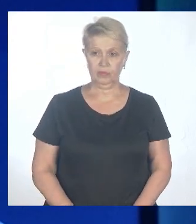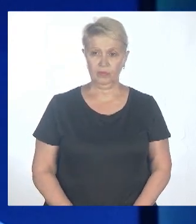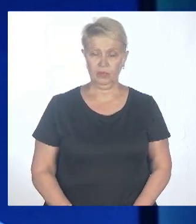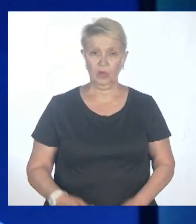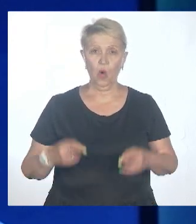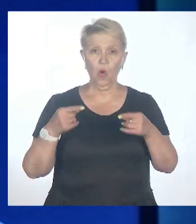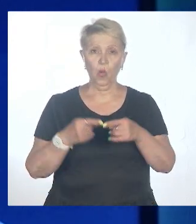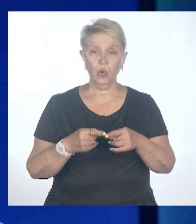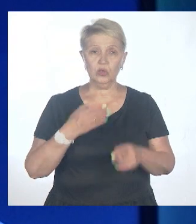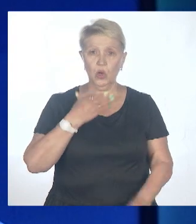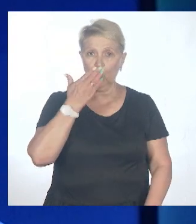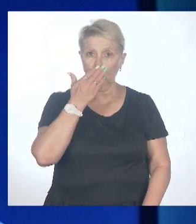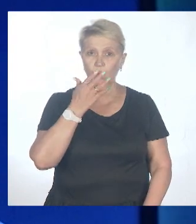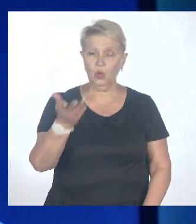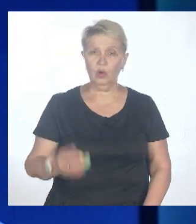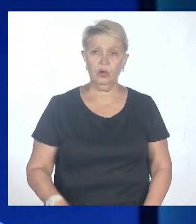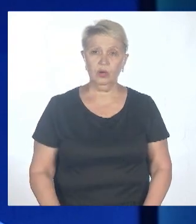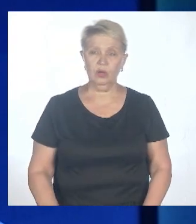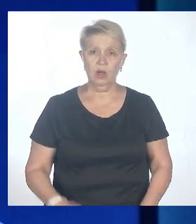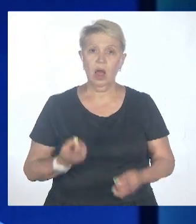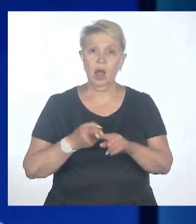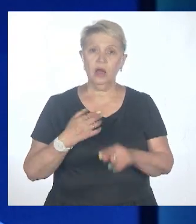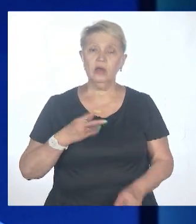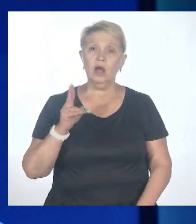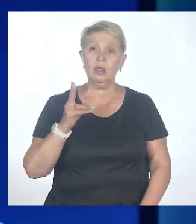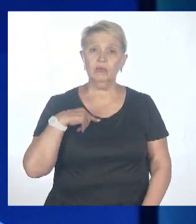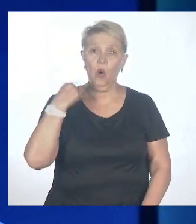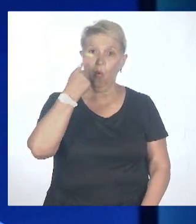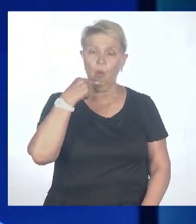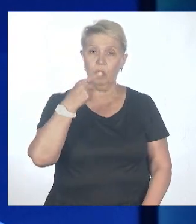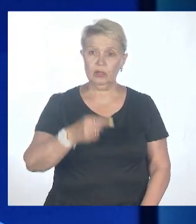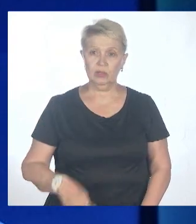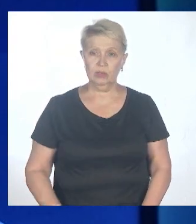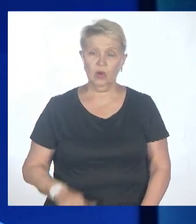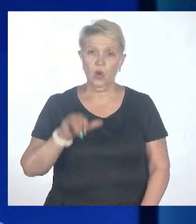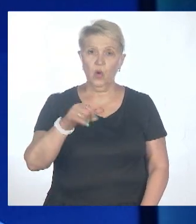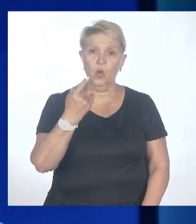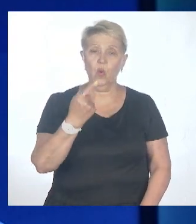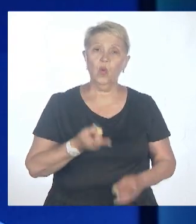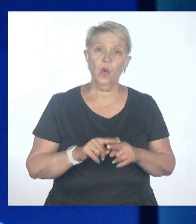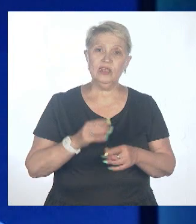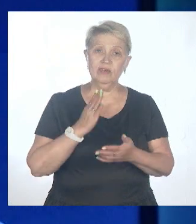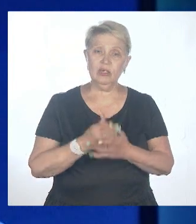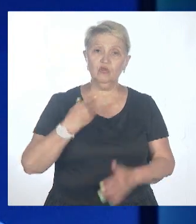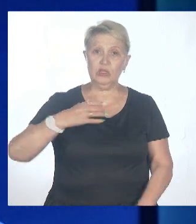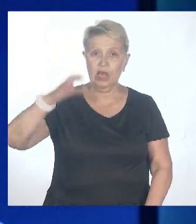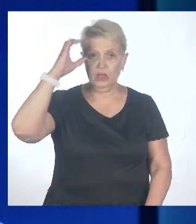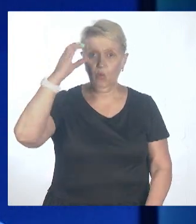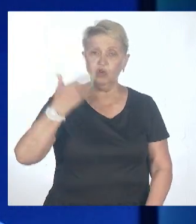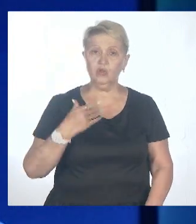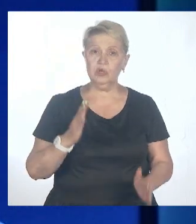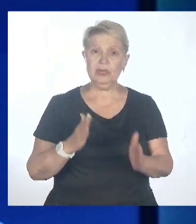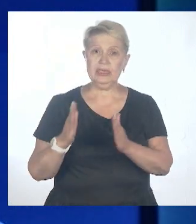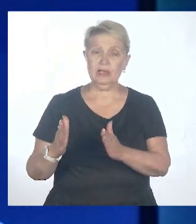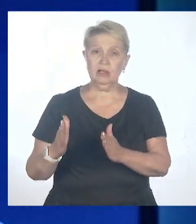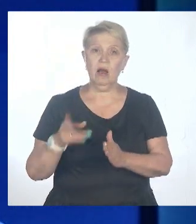глаз, как у орла. а это каким-то образом... Вот у этого есть научный потенциал? имею в виду, как расшифровать